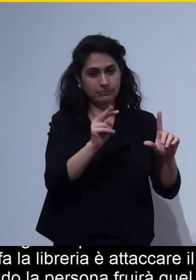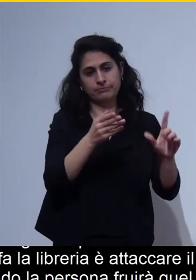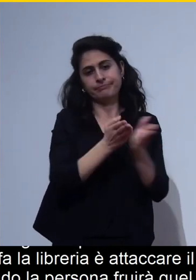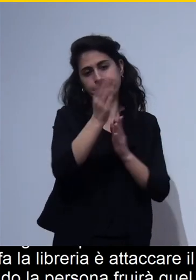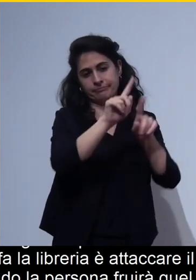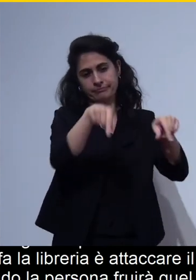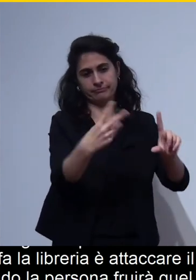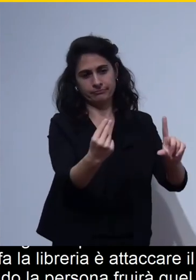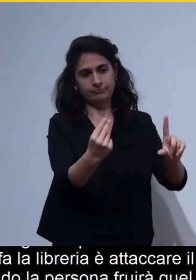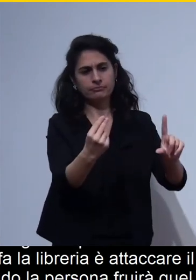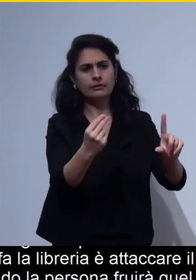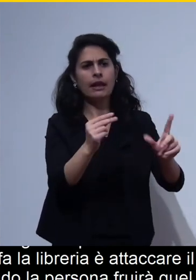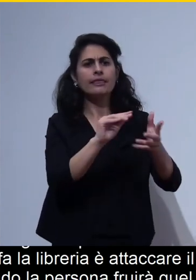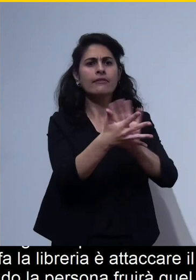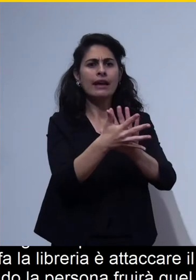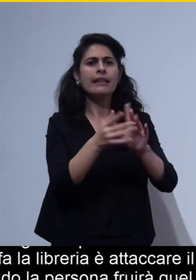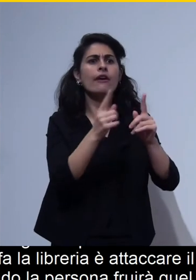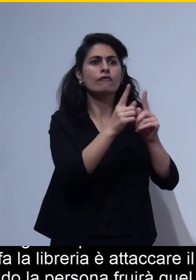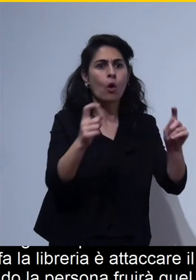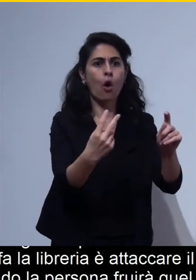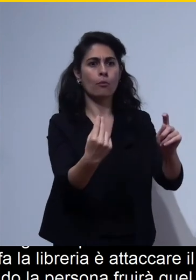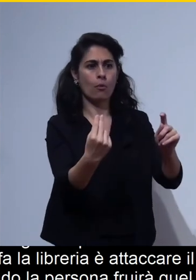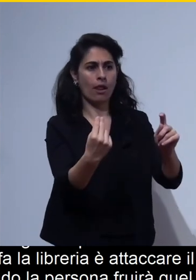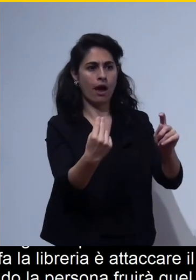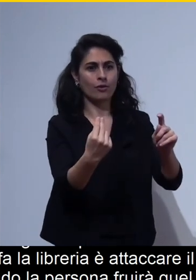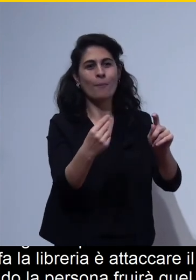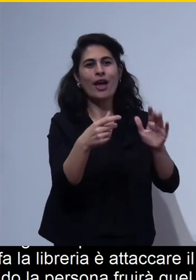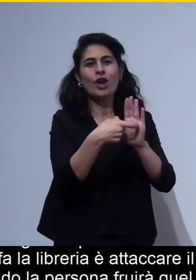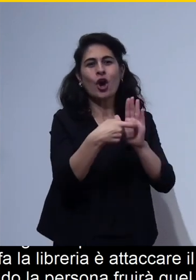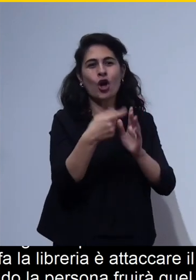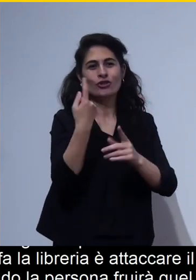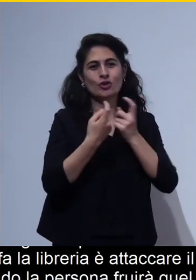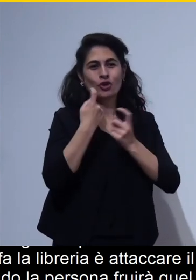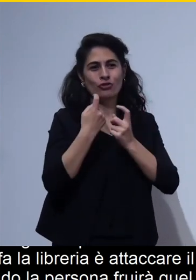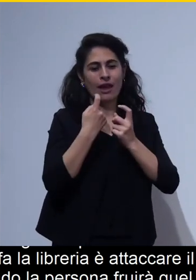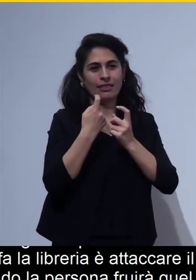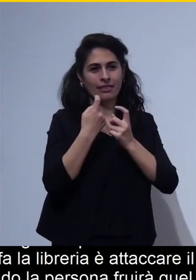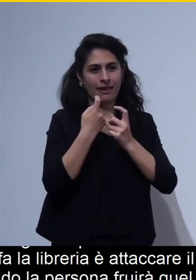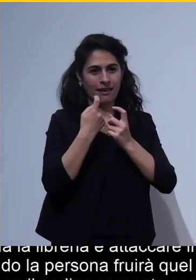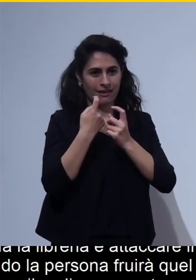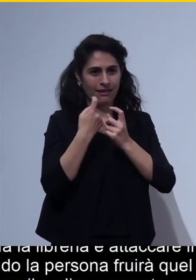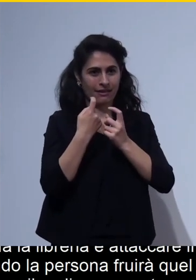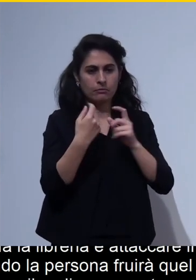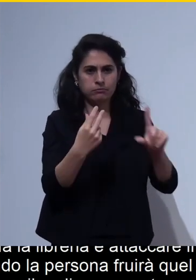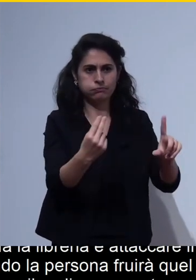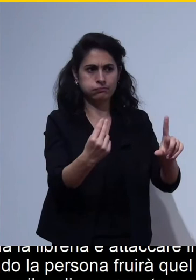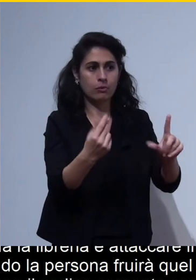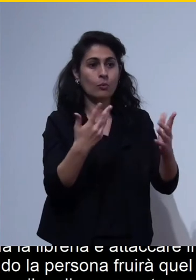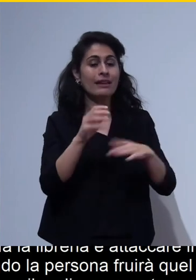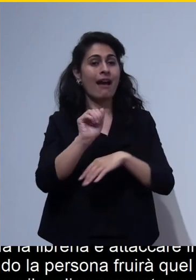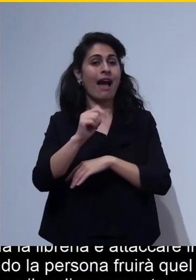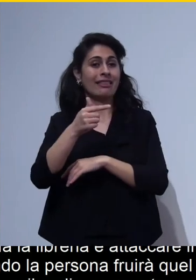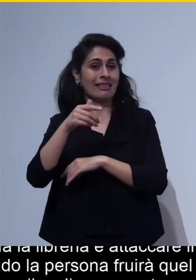col codice sorgente l'Atec così come se lo stesse leggendo dal sorgente per cui ok l'Atec di base